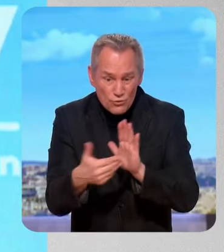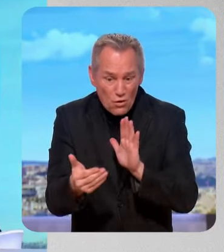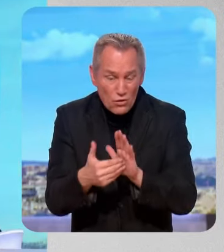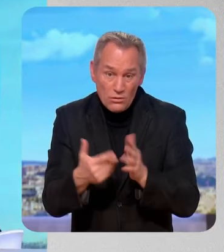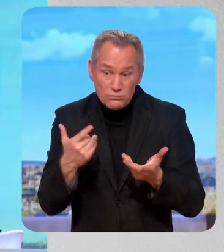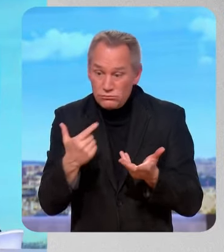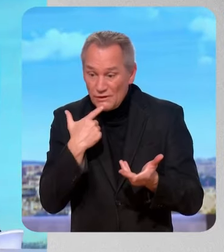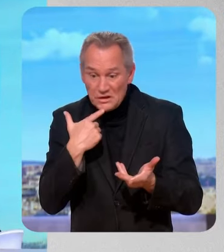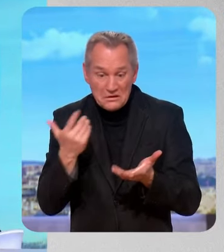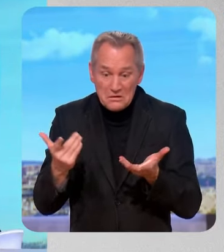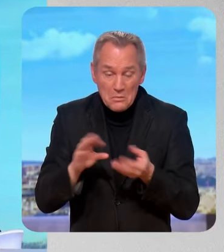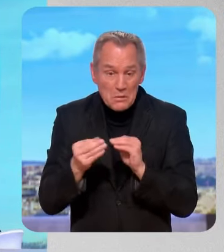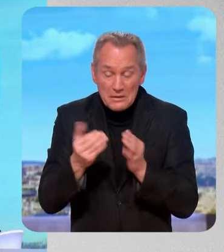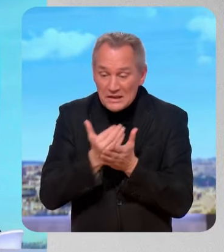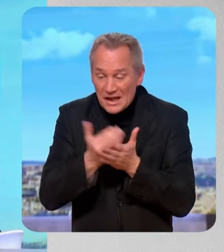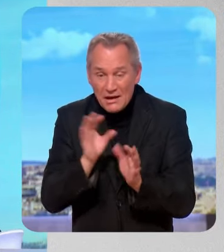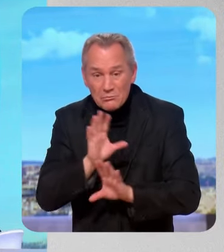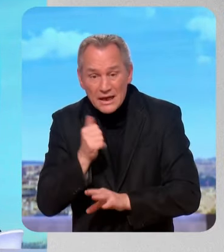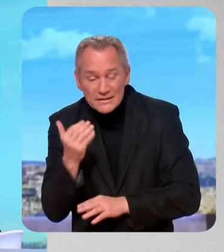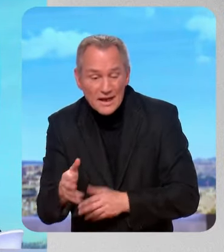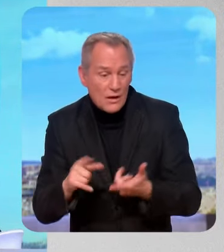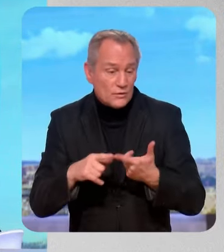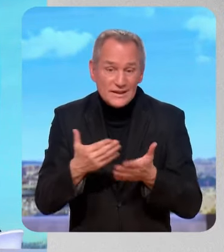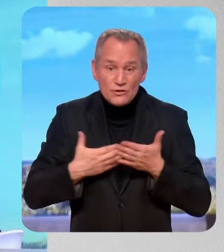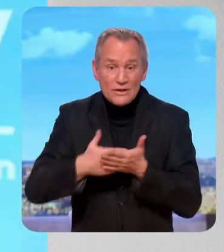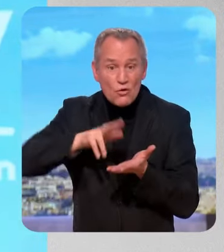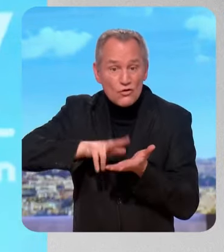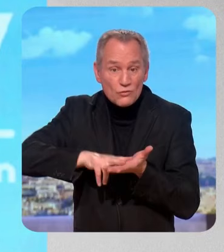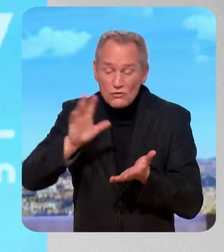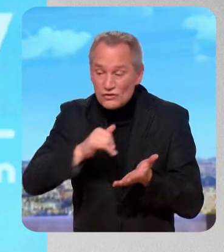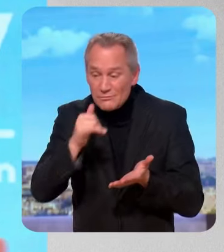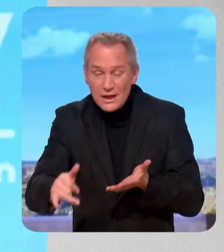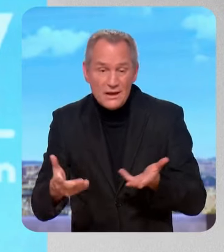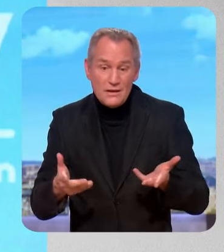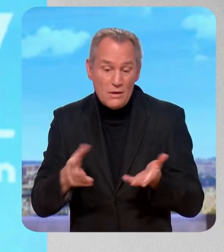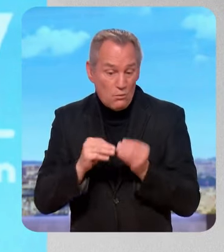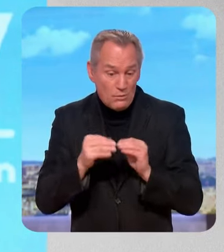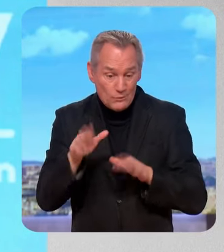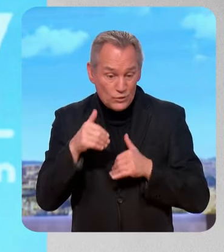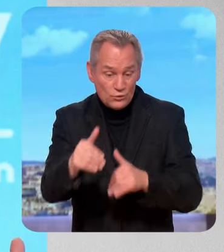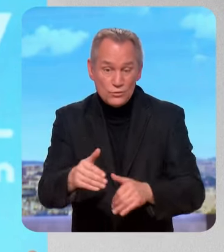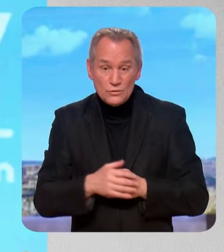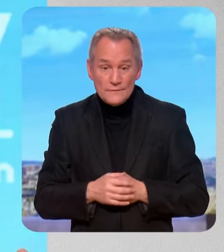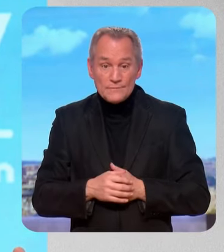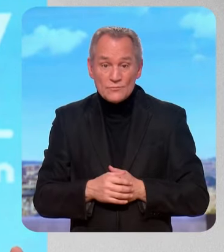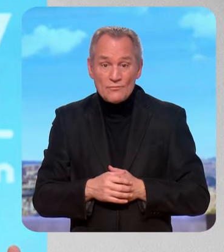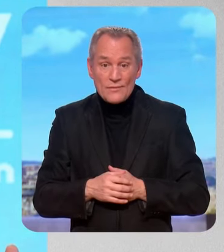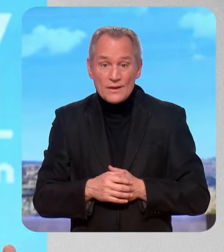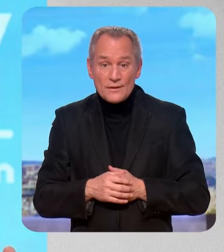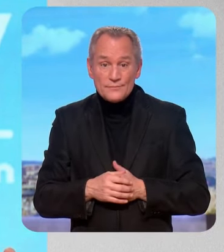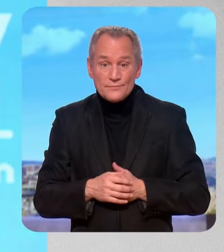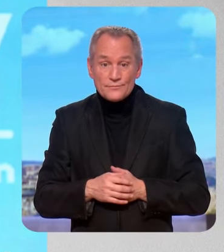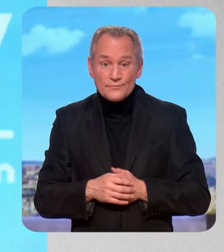salaires, de la situation du logement, par exemple. Et pendant ce temps-là, ils ont laissé couver